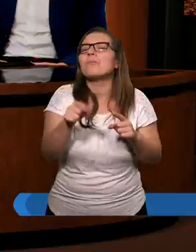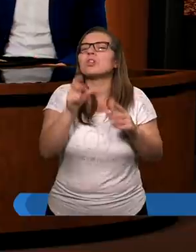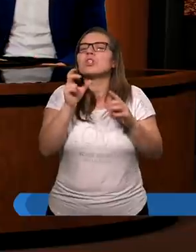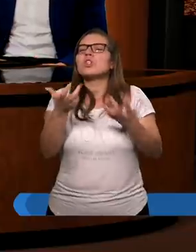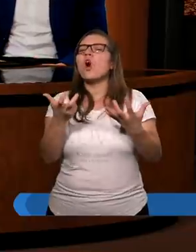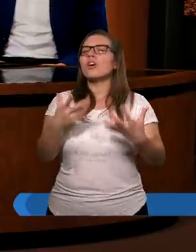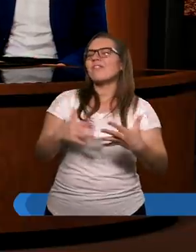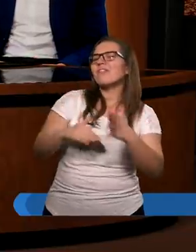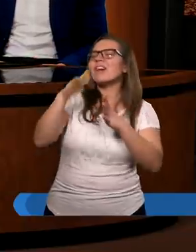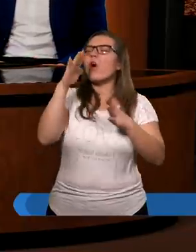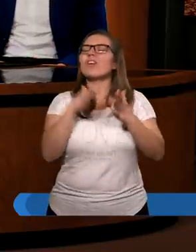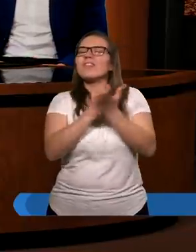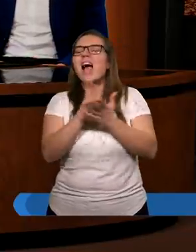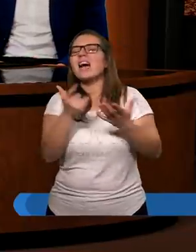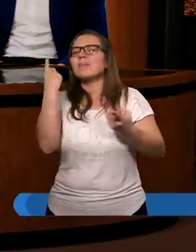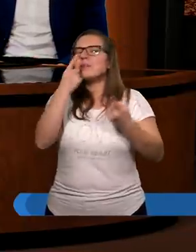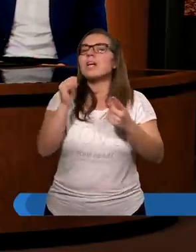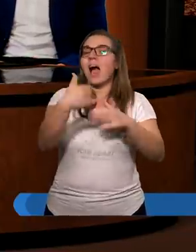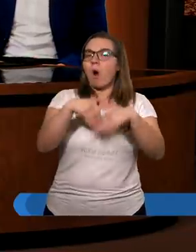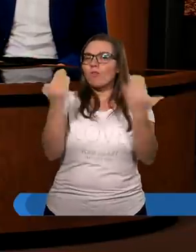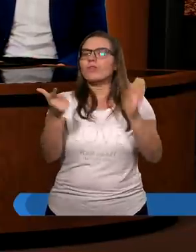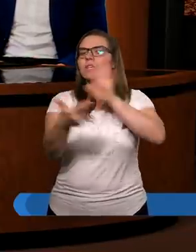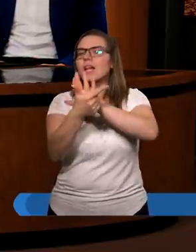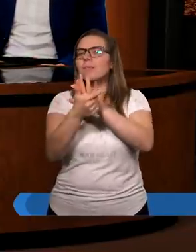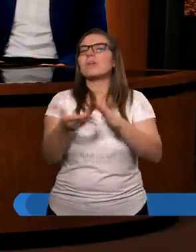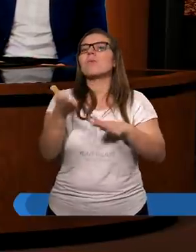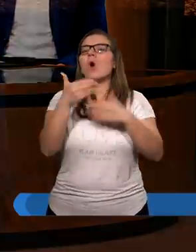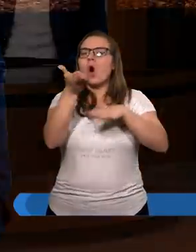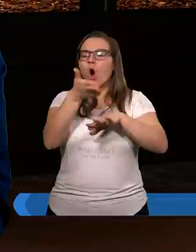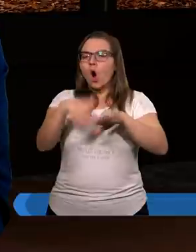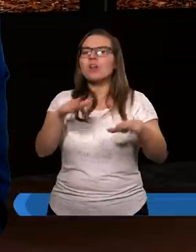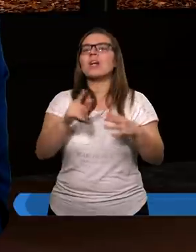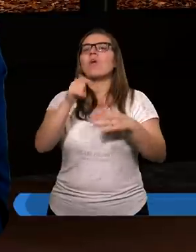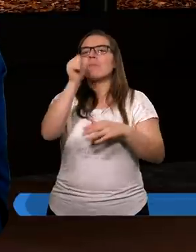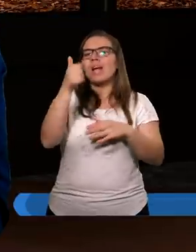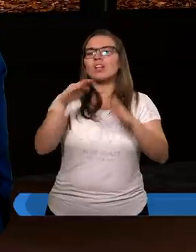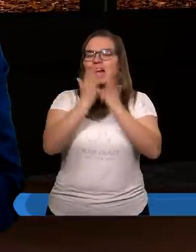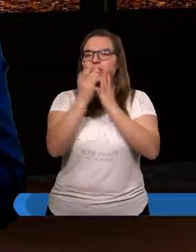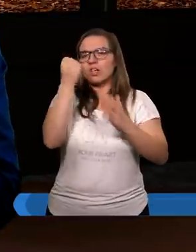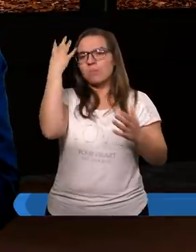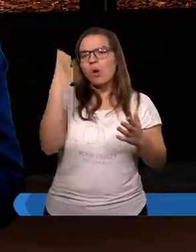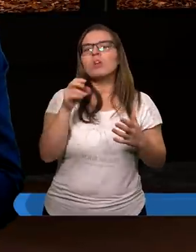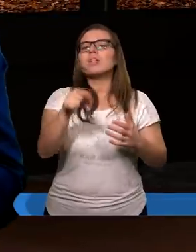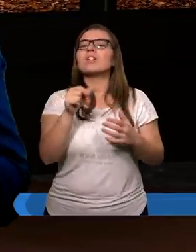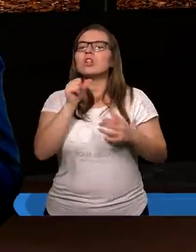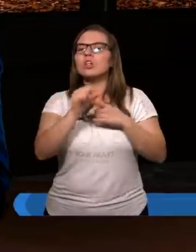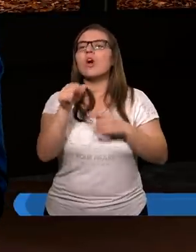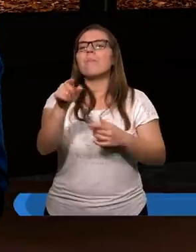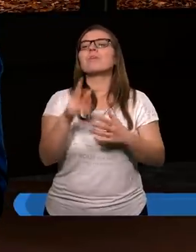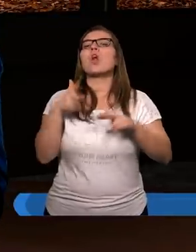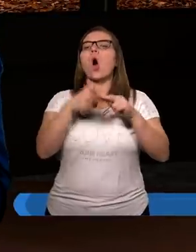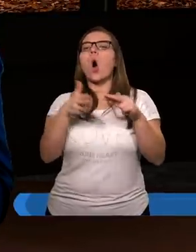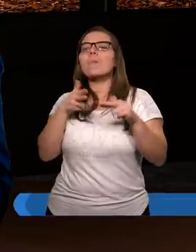wyrośli. Jak otworzymy 17 rozdział Księgi Rodzaju, czyli pierwszej Księgi Mojżeszowej, gdzie tak naprawdę to